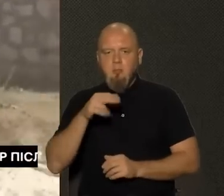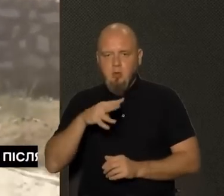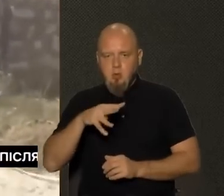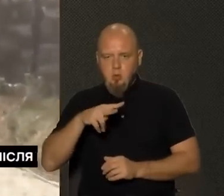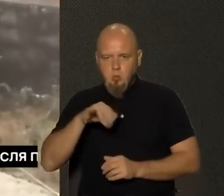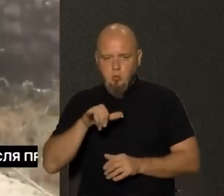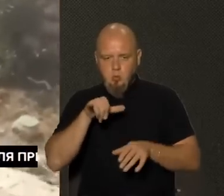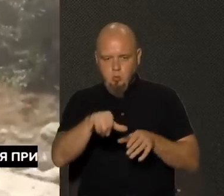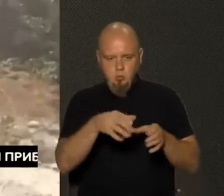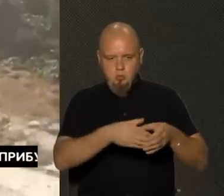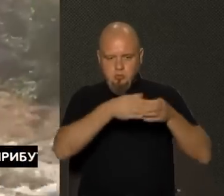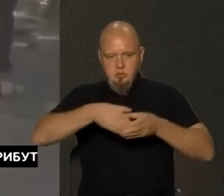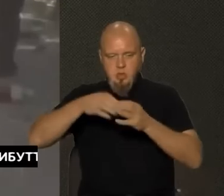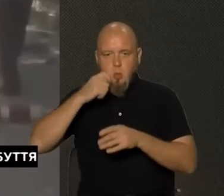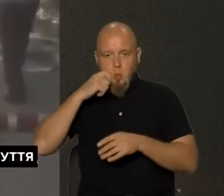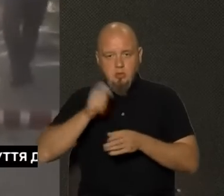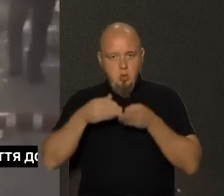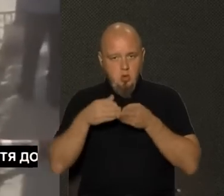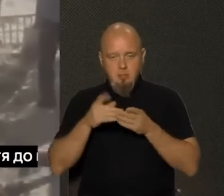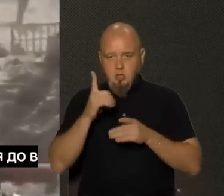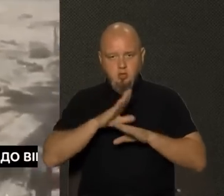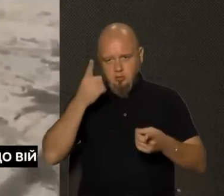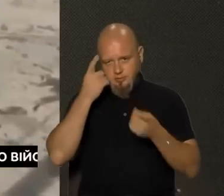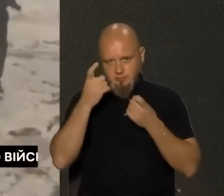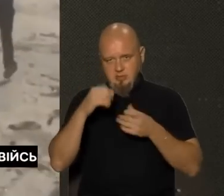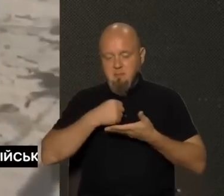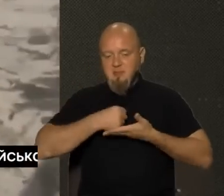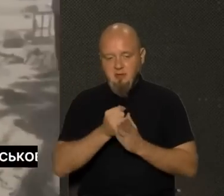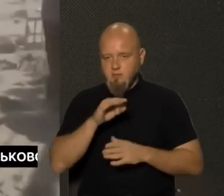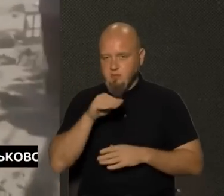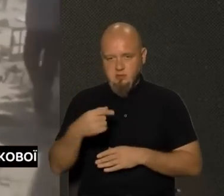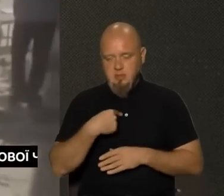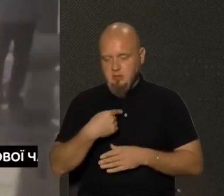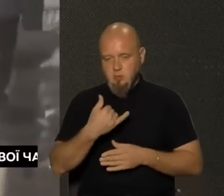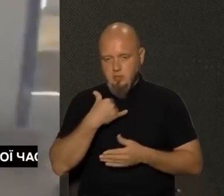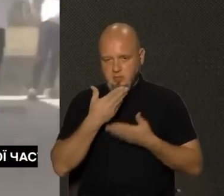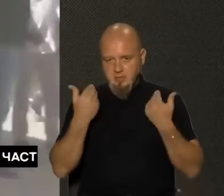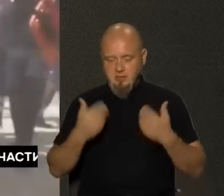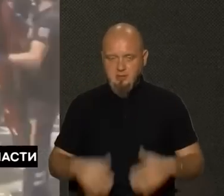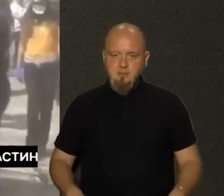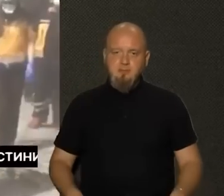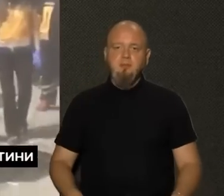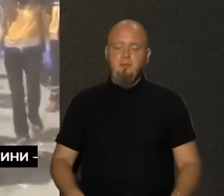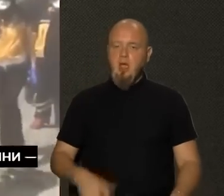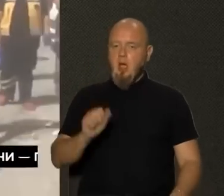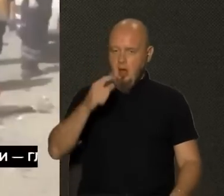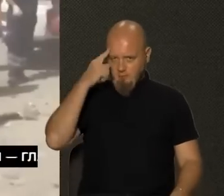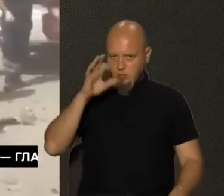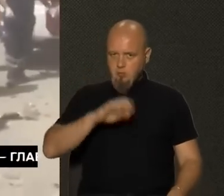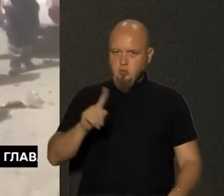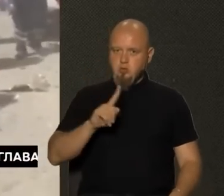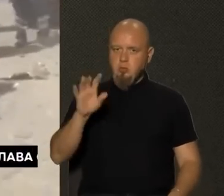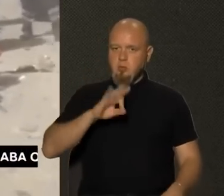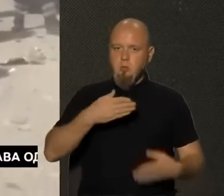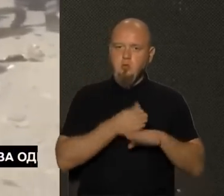самих силосах. Про український корабель жодної інформації, підтвердженої офіційно, в мене немає. Ольга, а відомо щось, можливо,